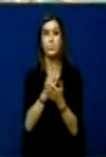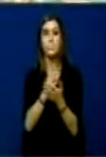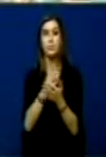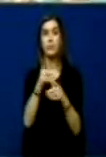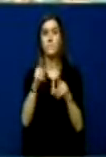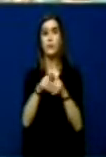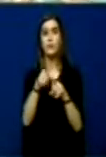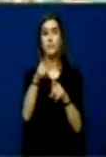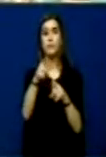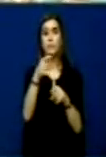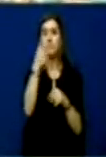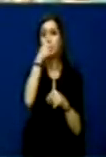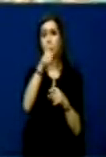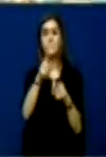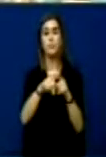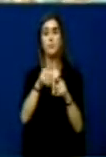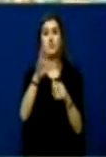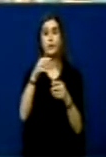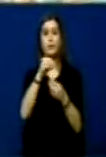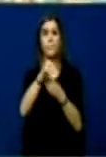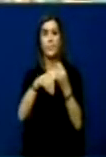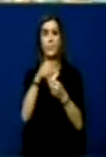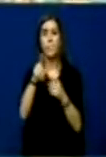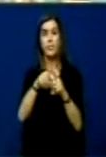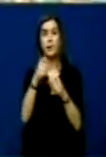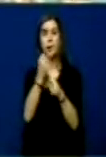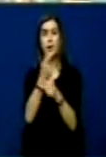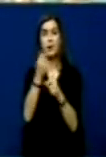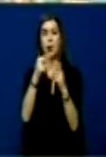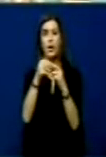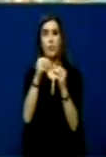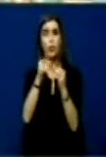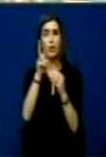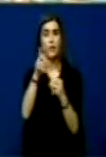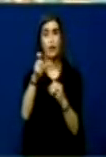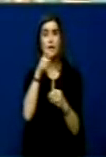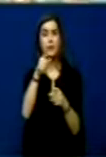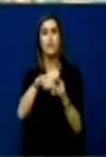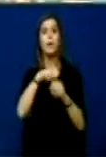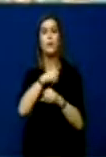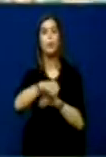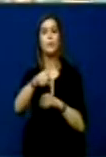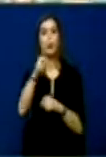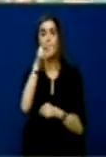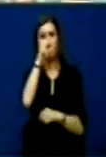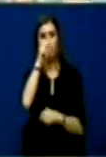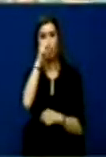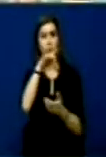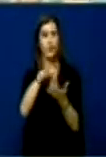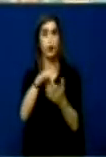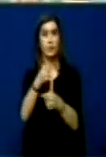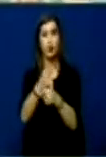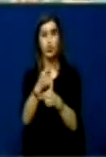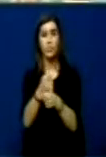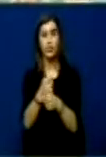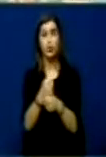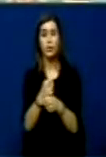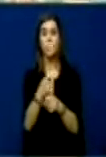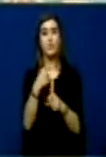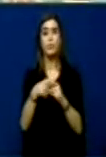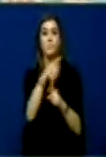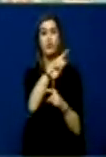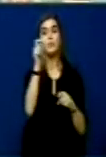si rasti i djemëve grabovsi, të cilët sulmojnë polici në Kosovës, gjatë kryesët dhe tjyre zhurtare, dhe